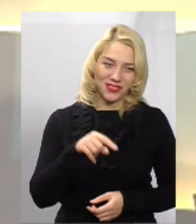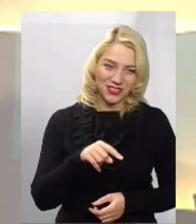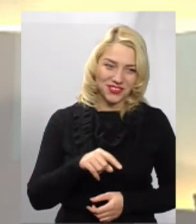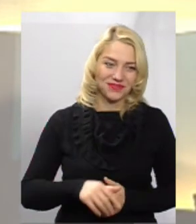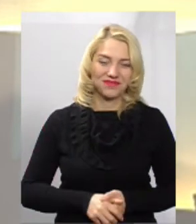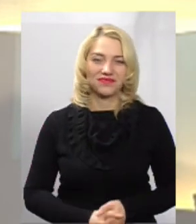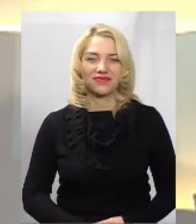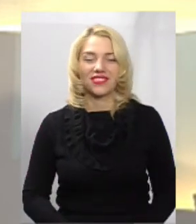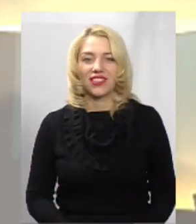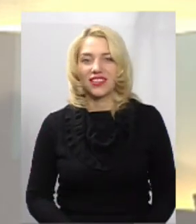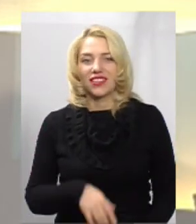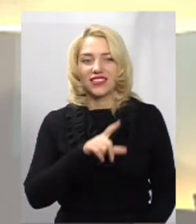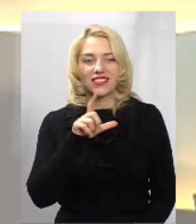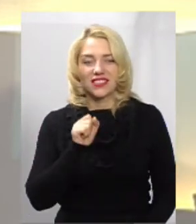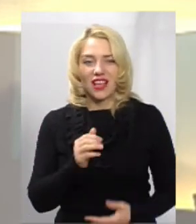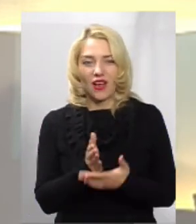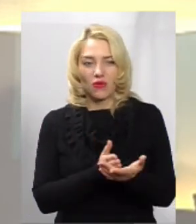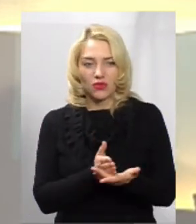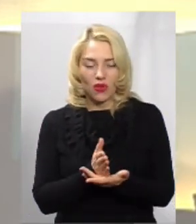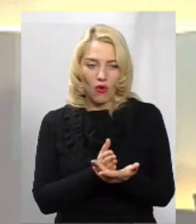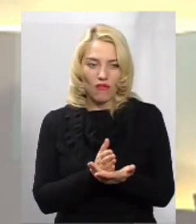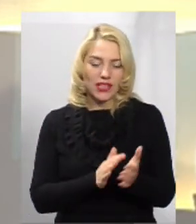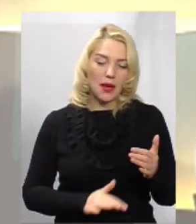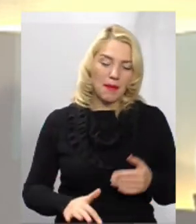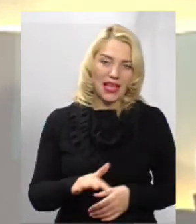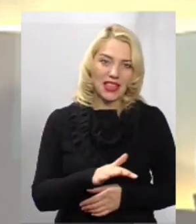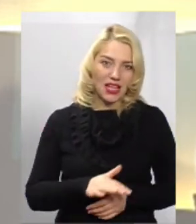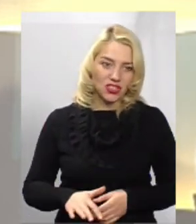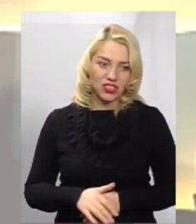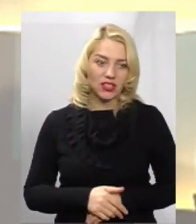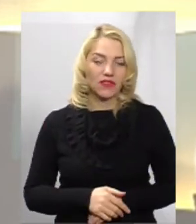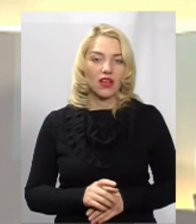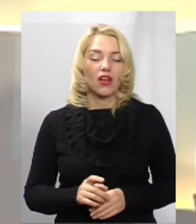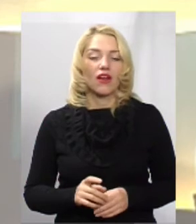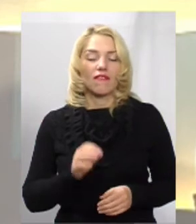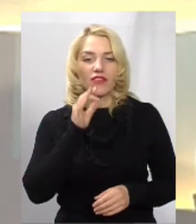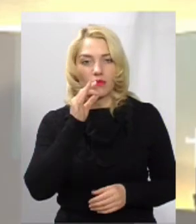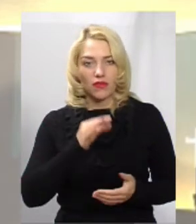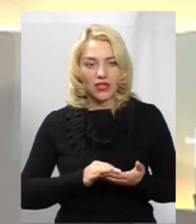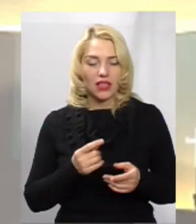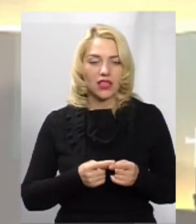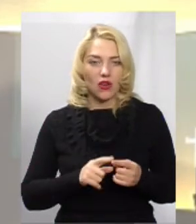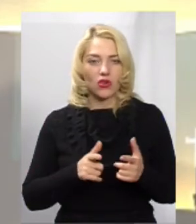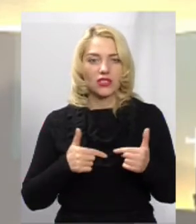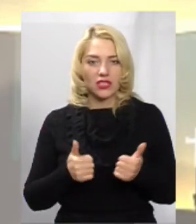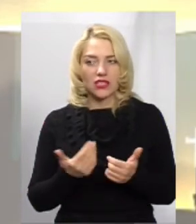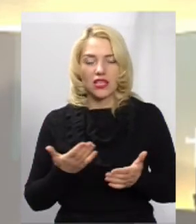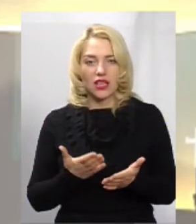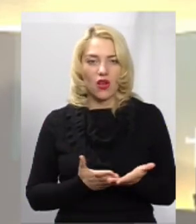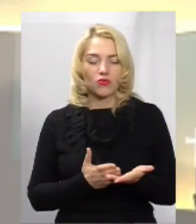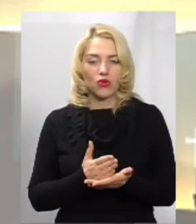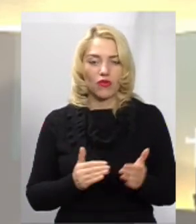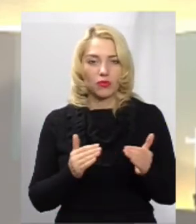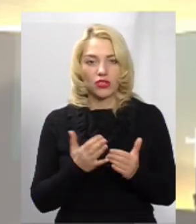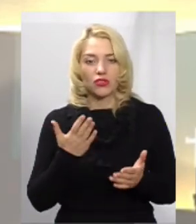за обслуговування майданчиків відповідає та організація, яка обслуговує будинок.